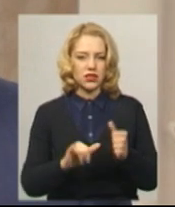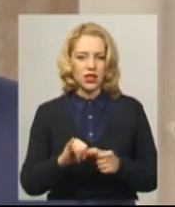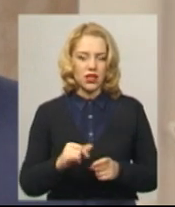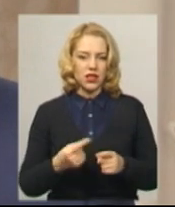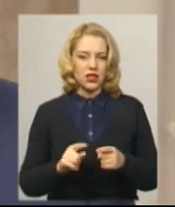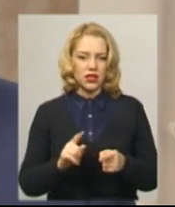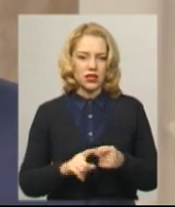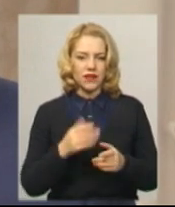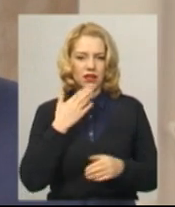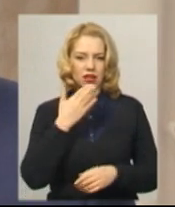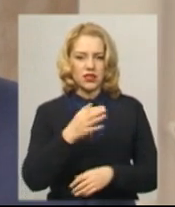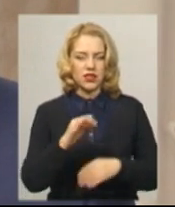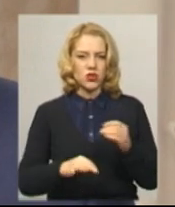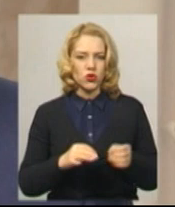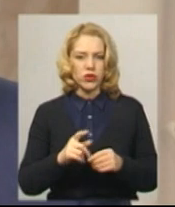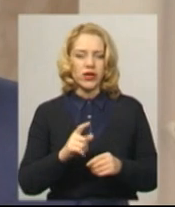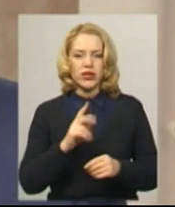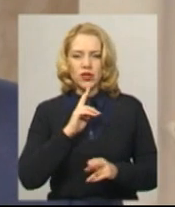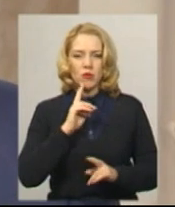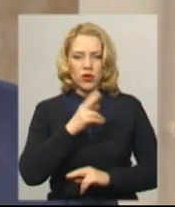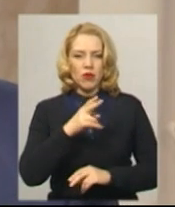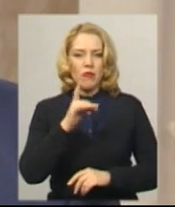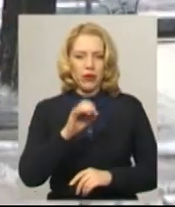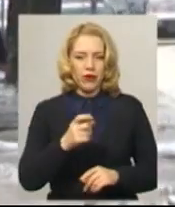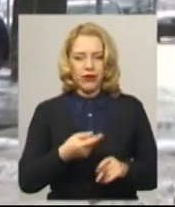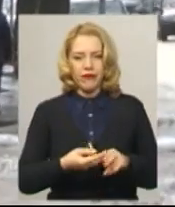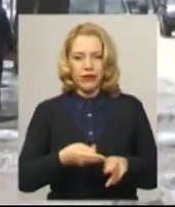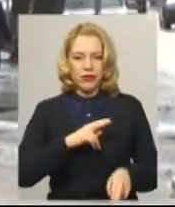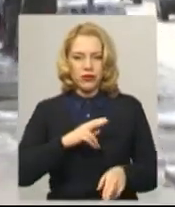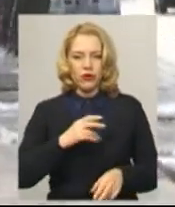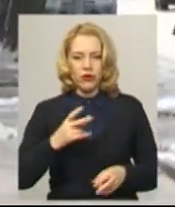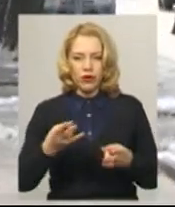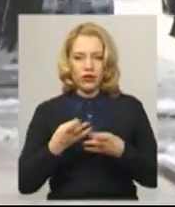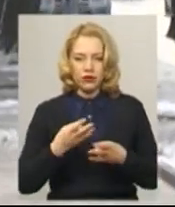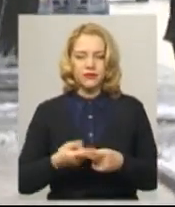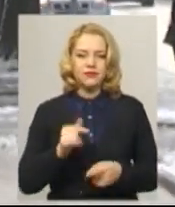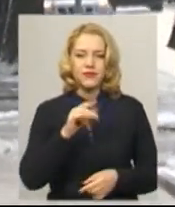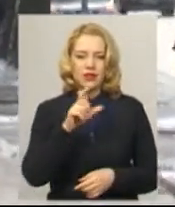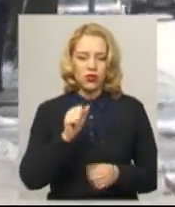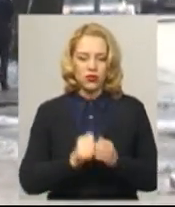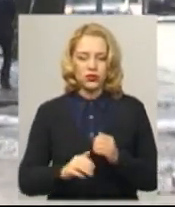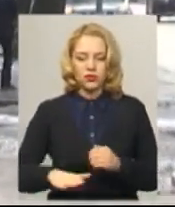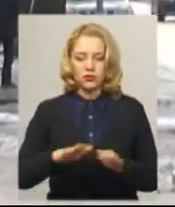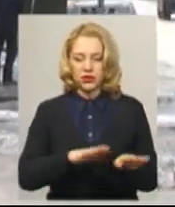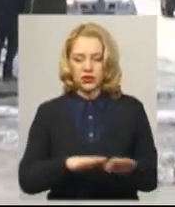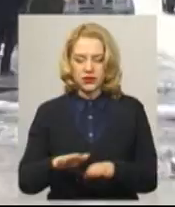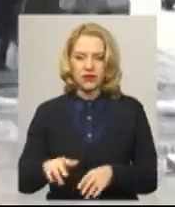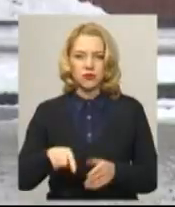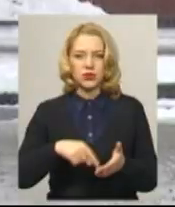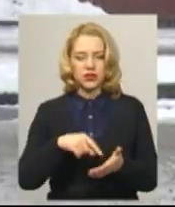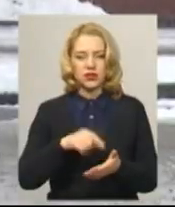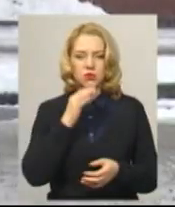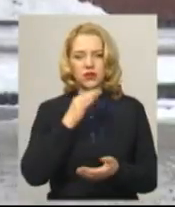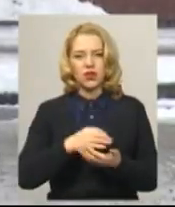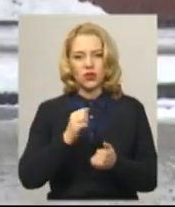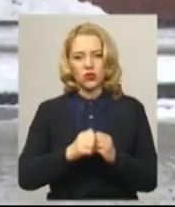звертатися до суду з позовом про стягнення заподійної шкоди. Адвокат додає, що за кожну ділянку в місті хтось конкретно відповідає.